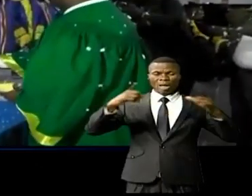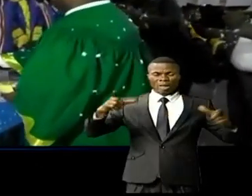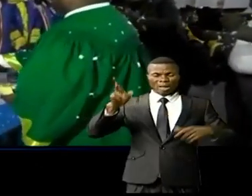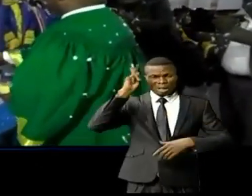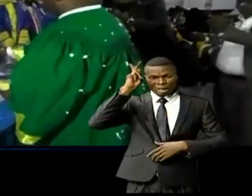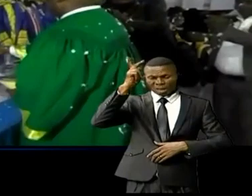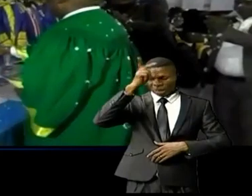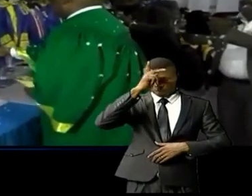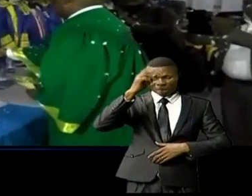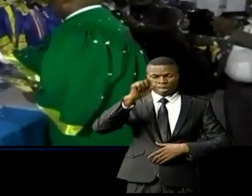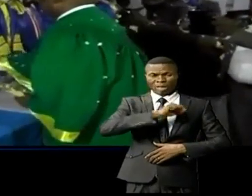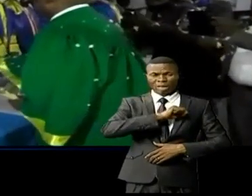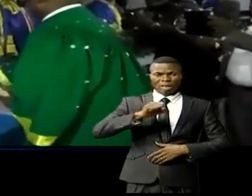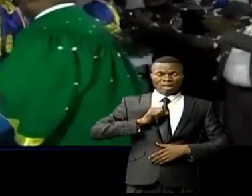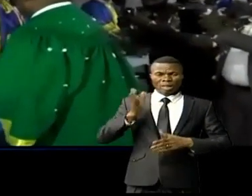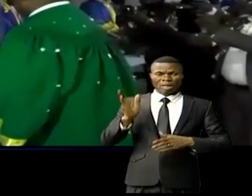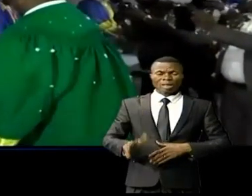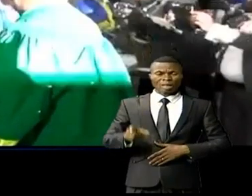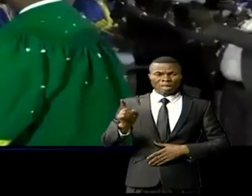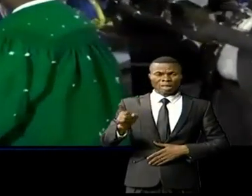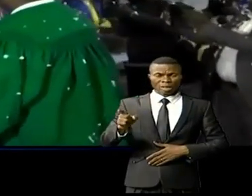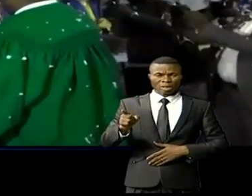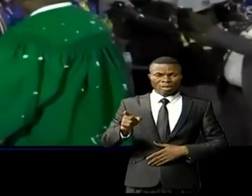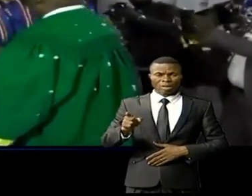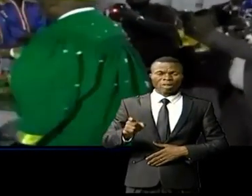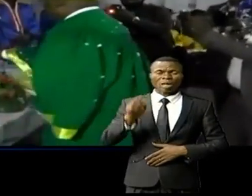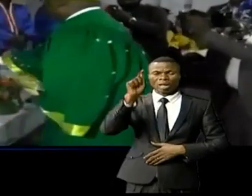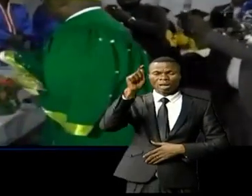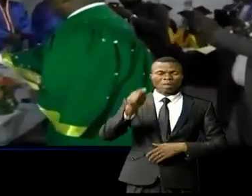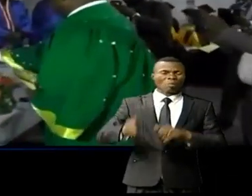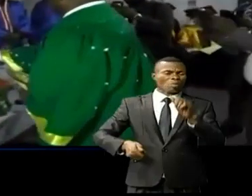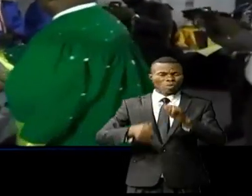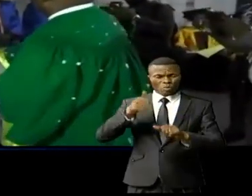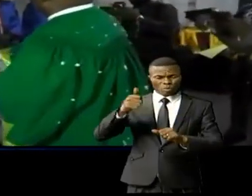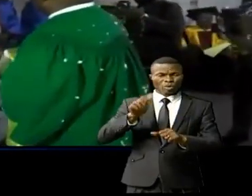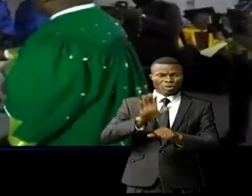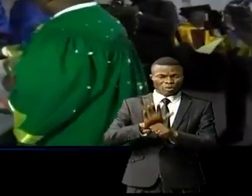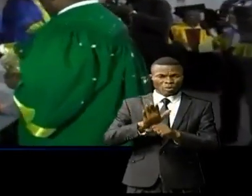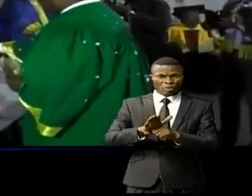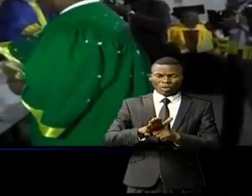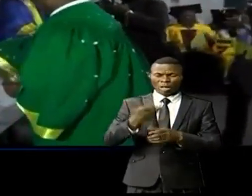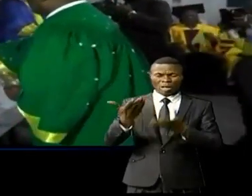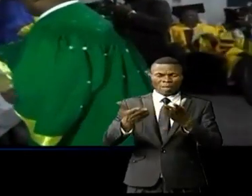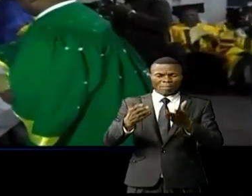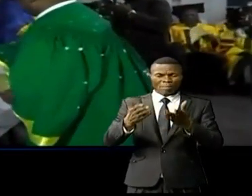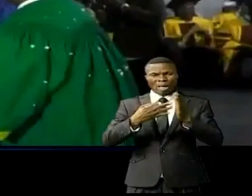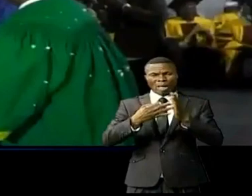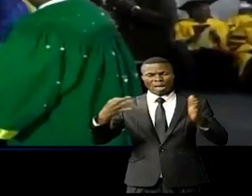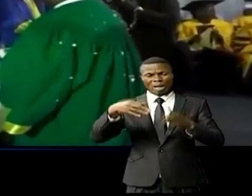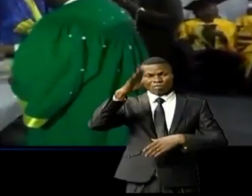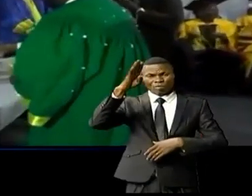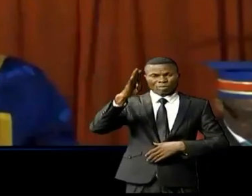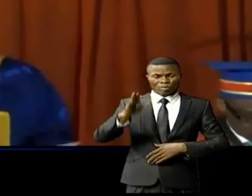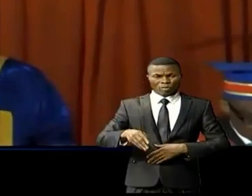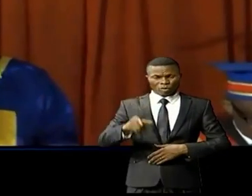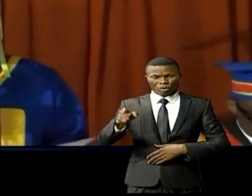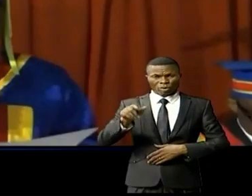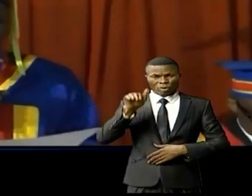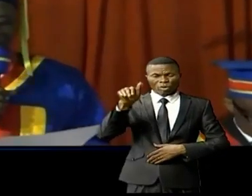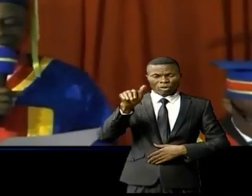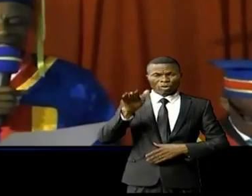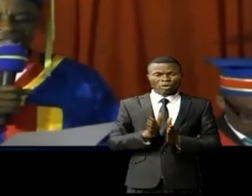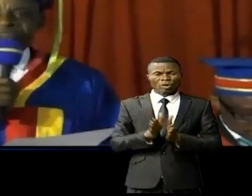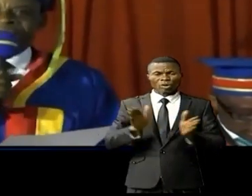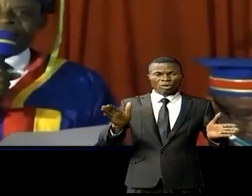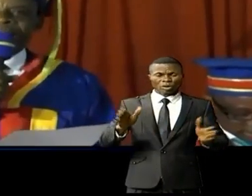sénateur Monseigneur Augustin Kapiantumba, dans l'option de gestion des ressources humaines. C'est un motif de fierté pour les DG, professeur